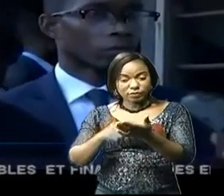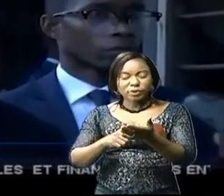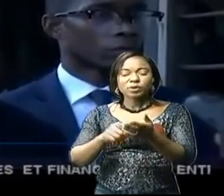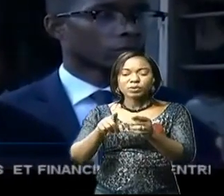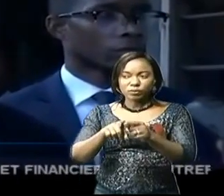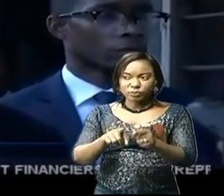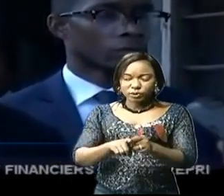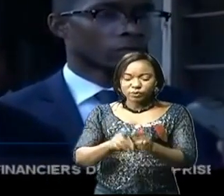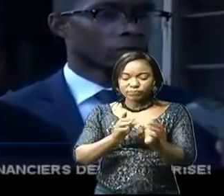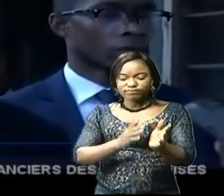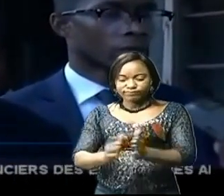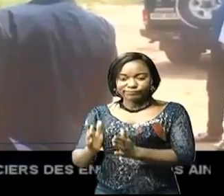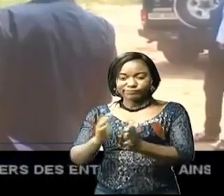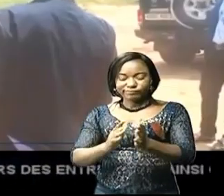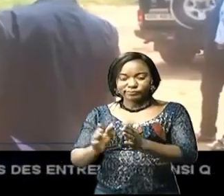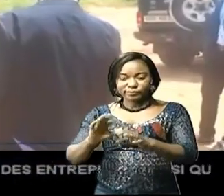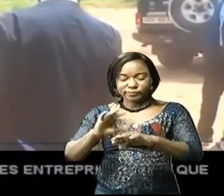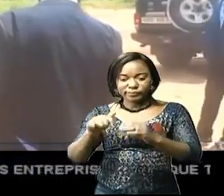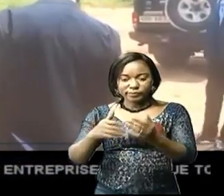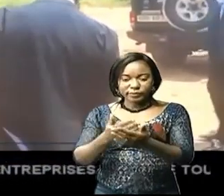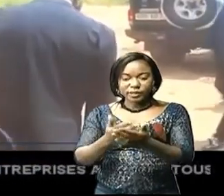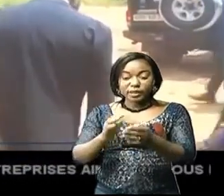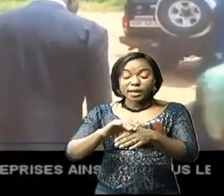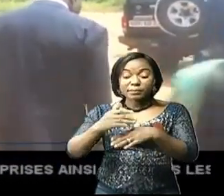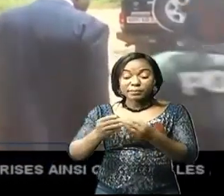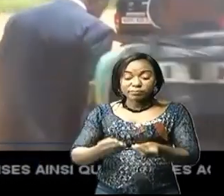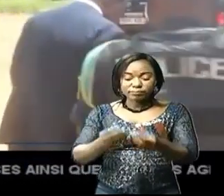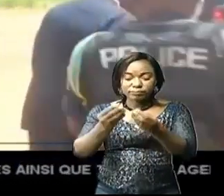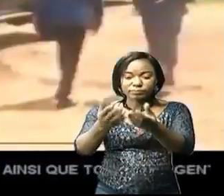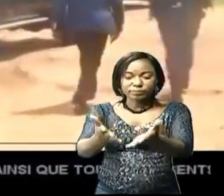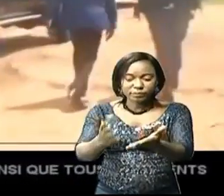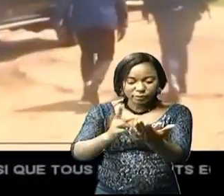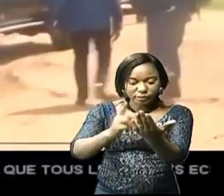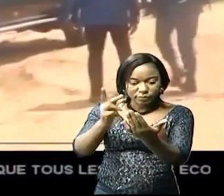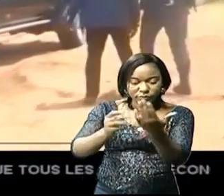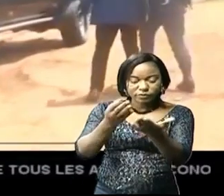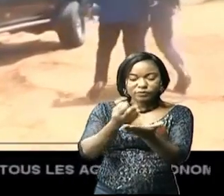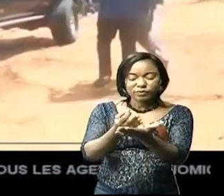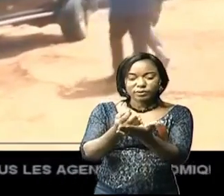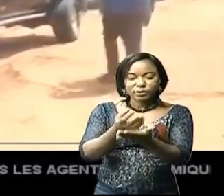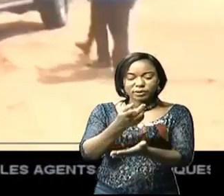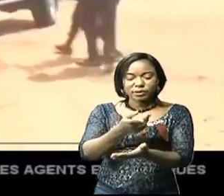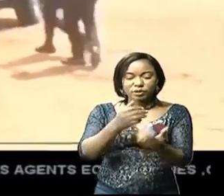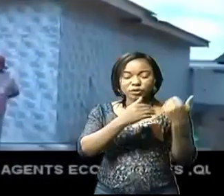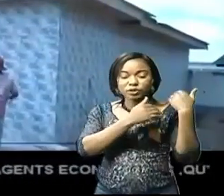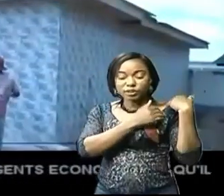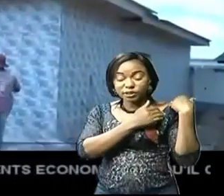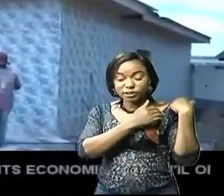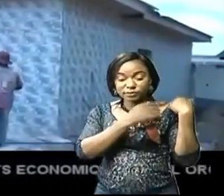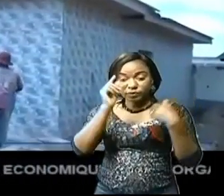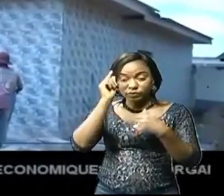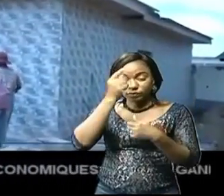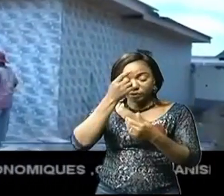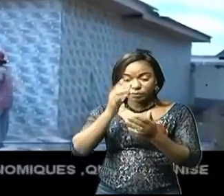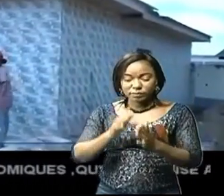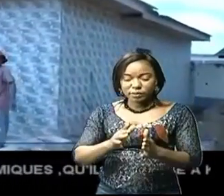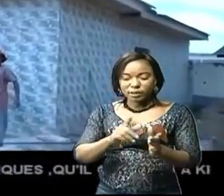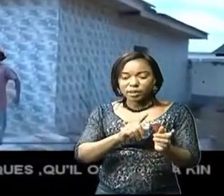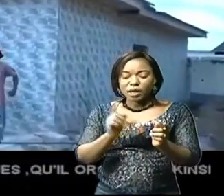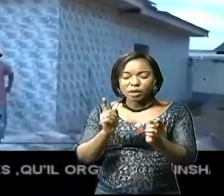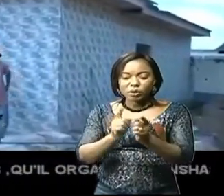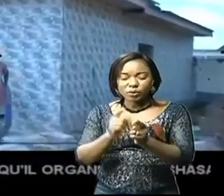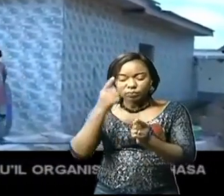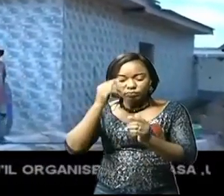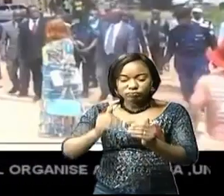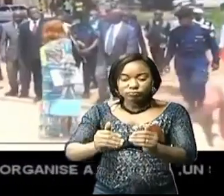Après ce dépôt, le chef de l'exécutif du Quango, Jean-Marie Petit-Petit, est allé se rendre compte